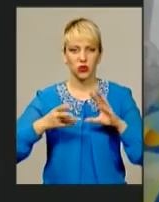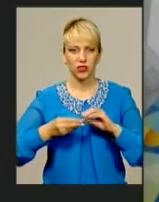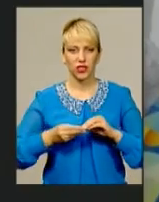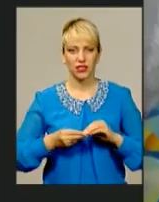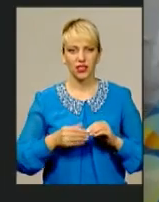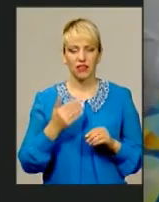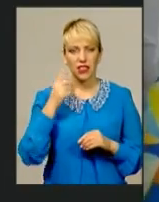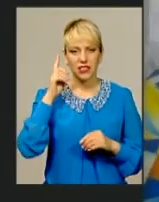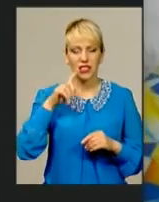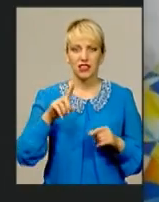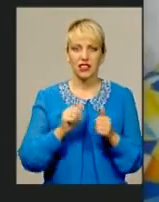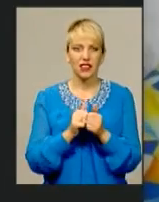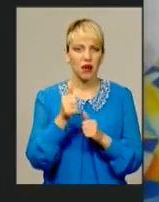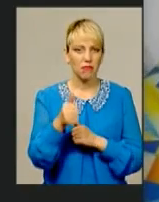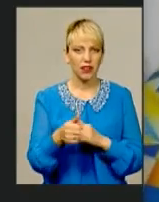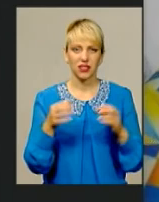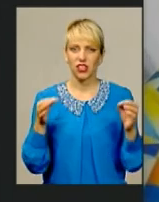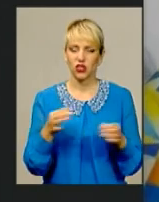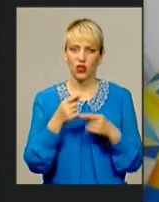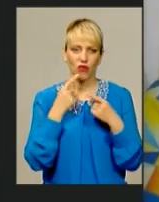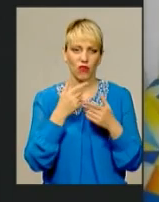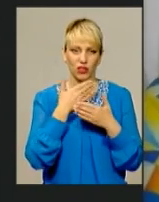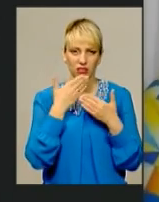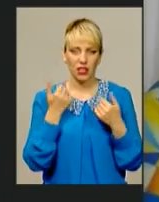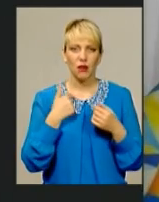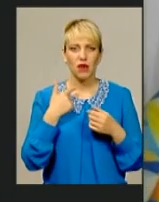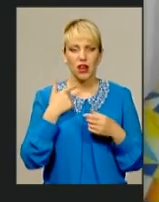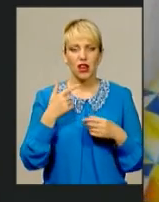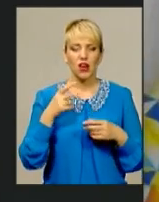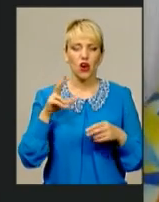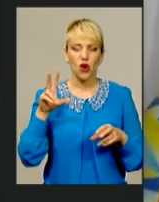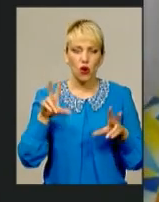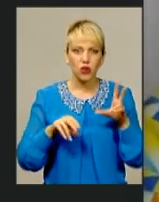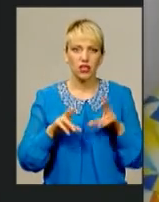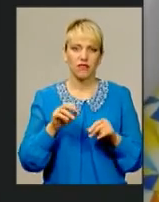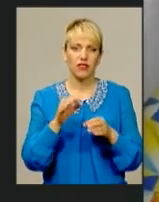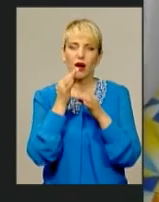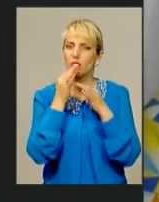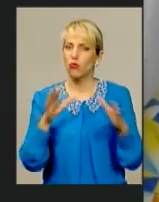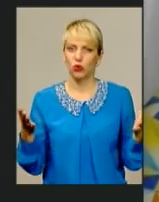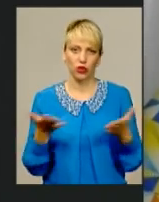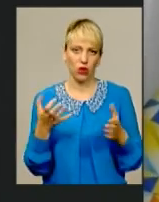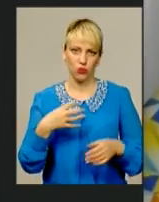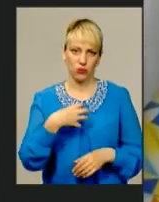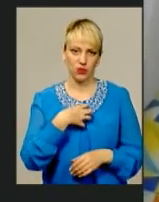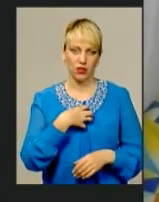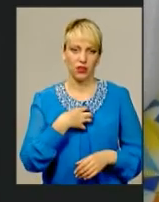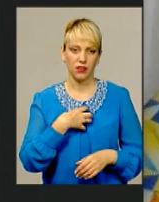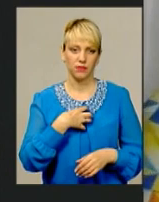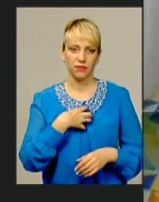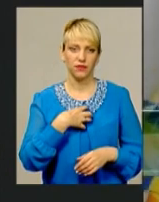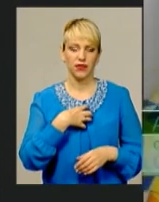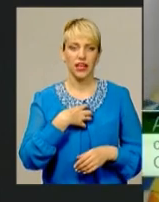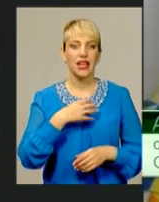Знаєте, ми наперед ніколи нічого не говорили. Ми розраховували на якусь медальку. На будь-яку нам не